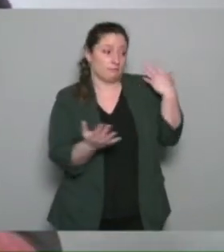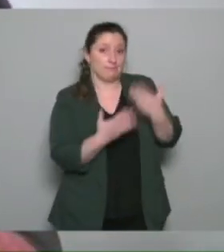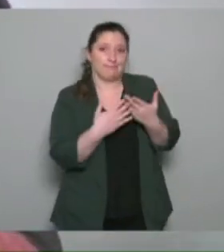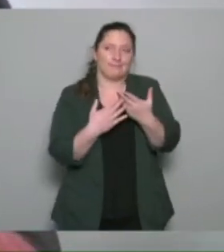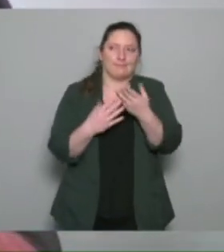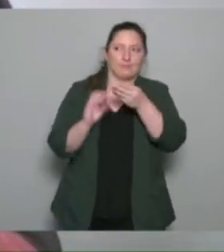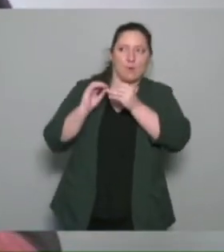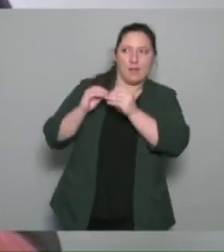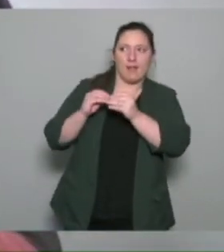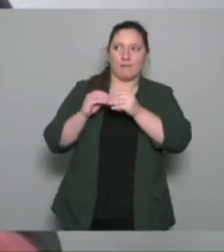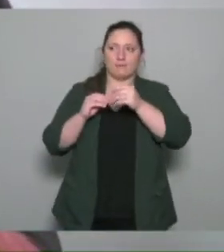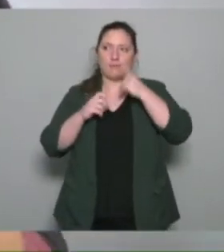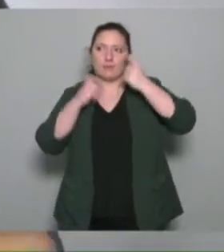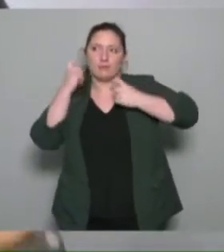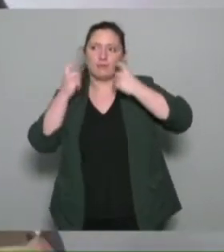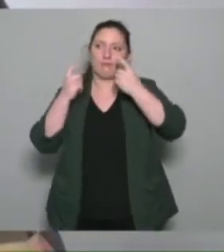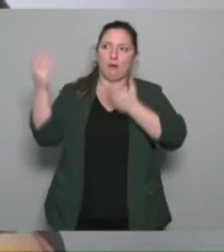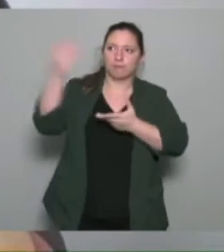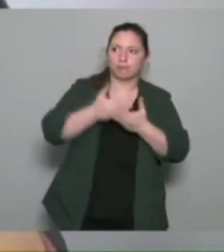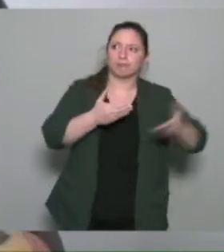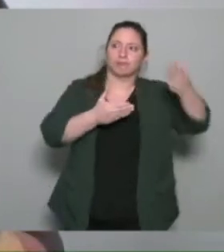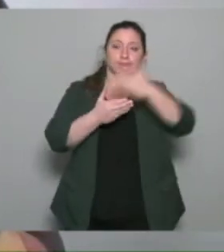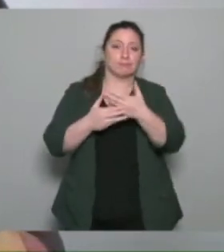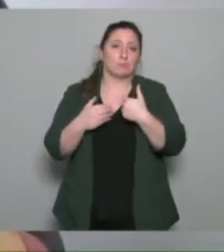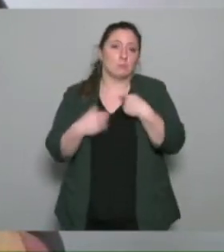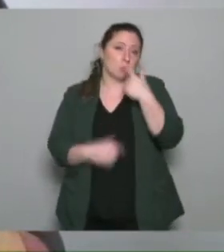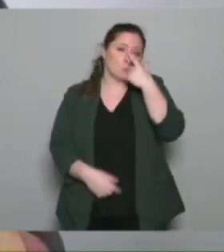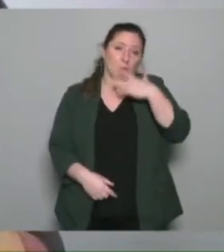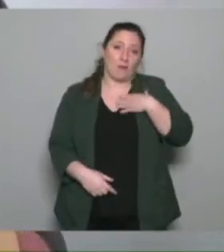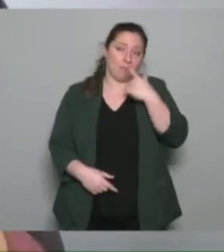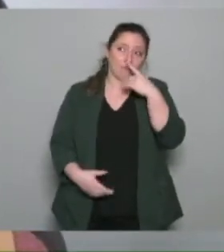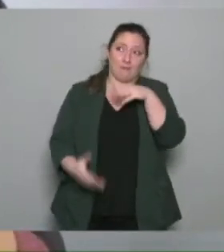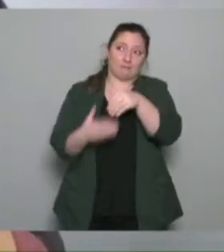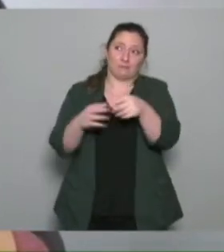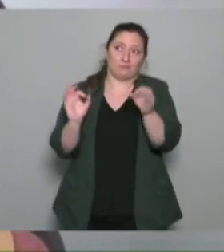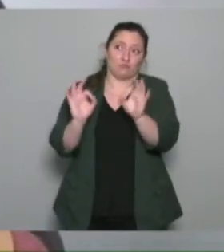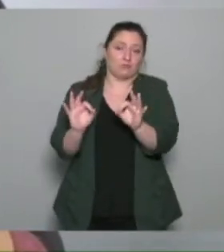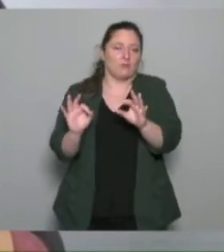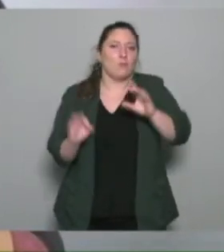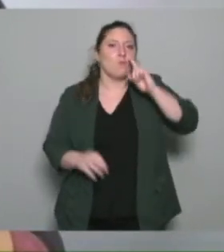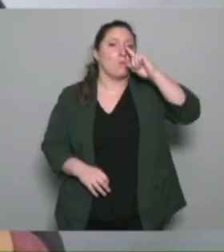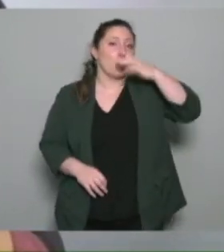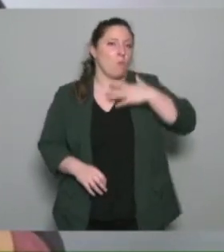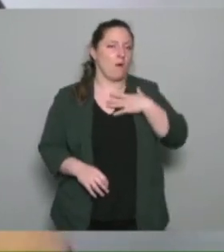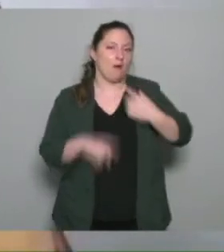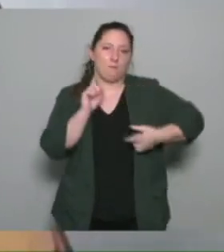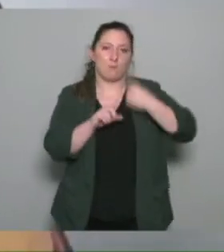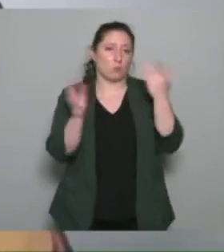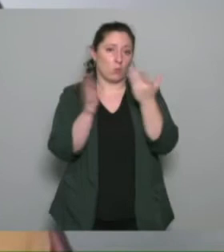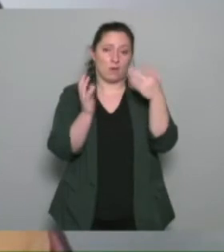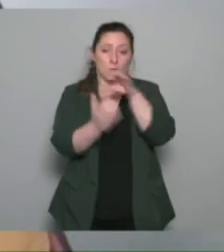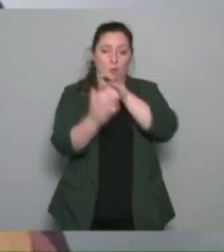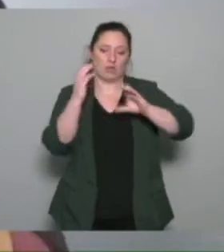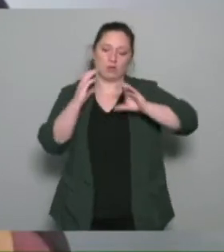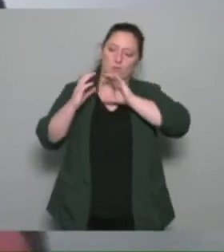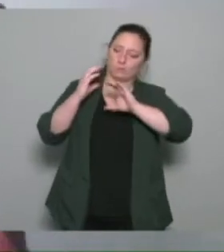pour moi l'essentiel est la communication parce que nous en tant qu'éducateurs sportifs en fait par expérience